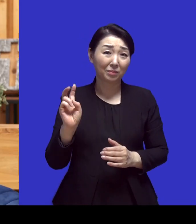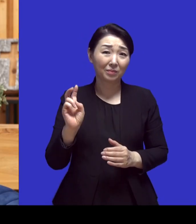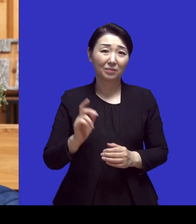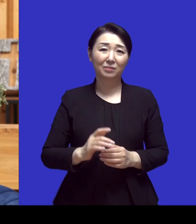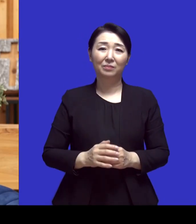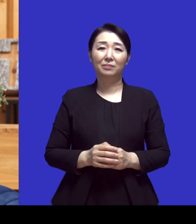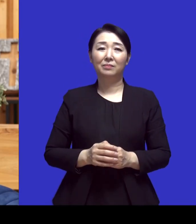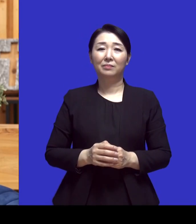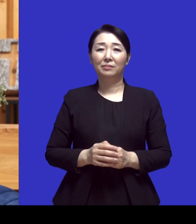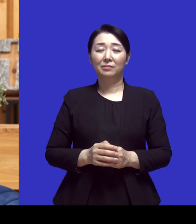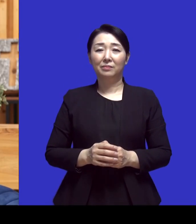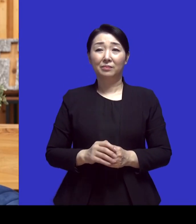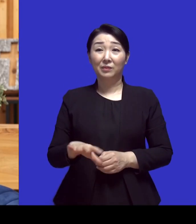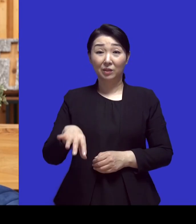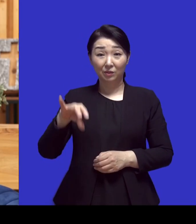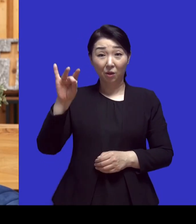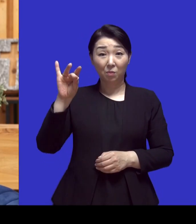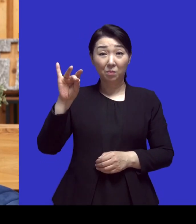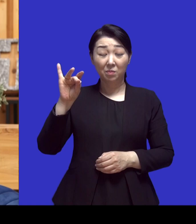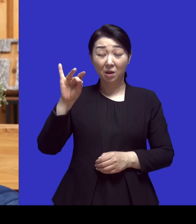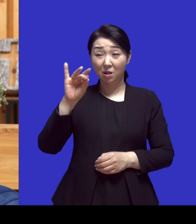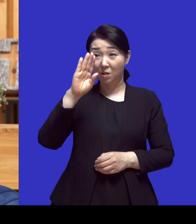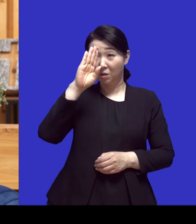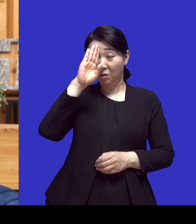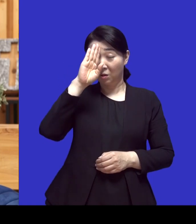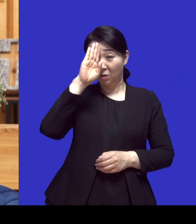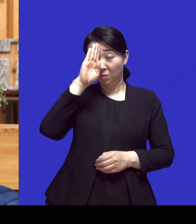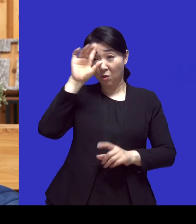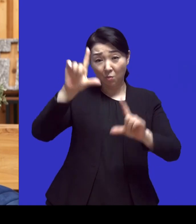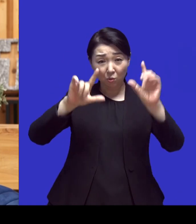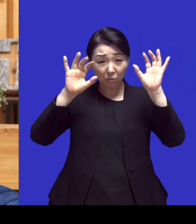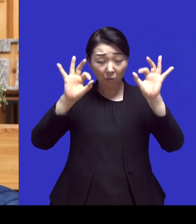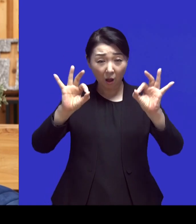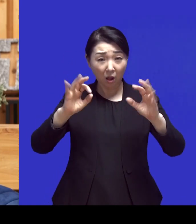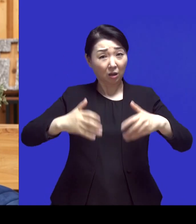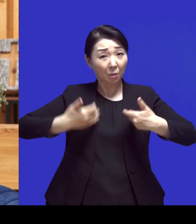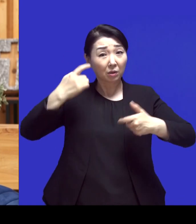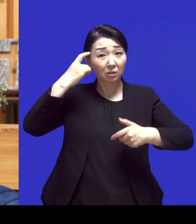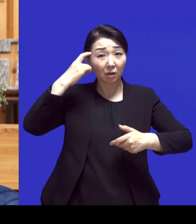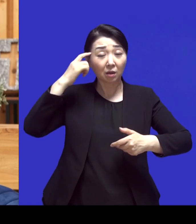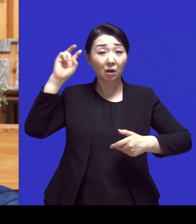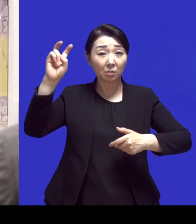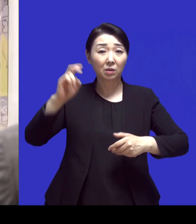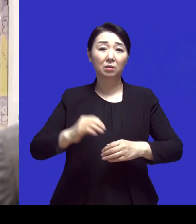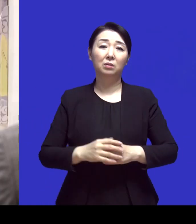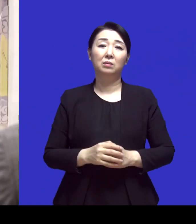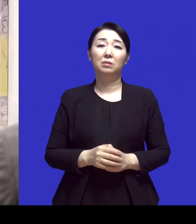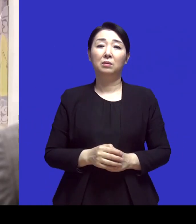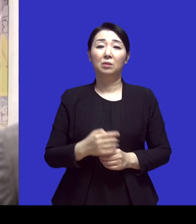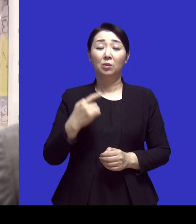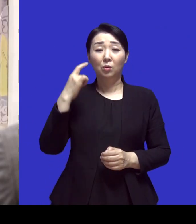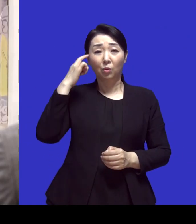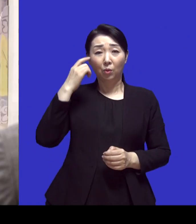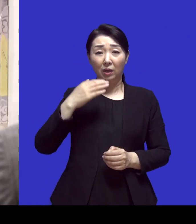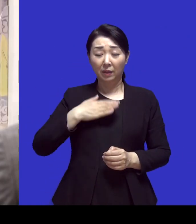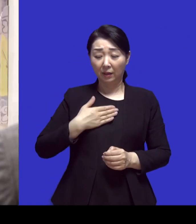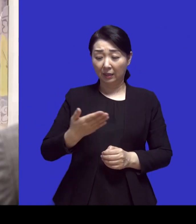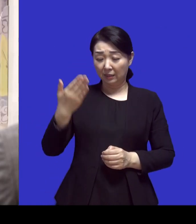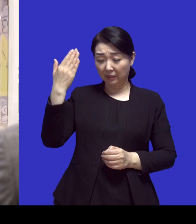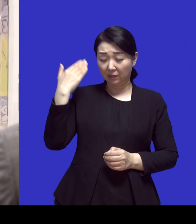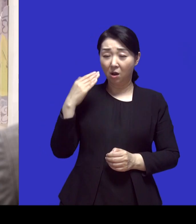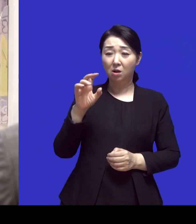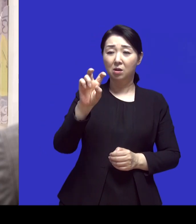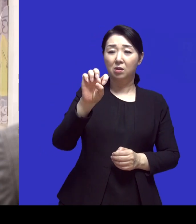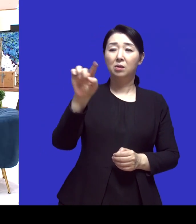처음에는 그 증세를 보고 좀 가볍게 생각하셨겠네요 근데 제가 그 직전에 말라리아를 심하게